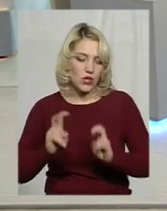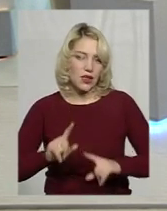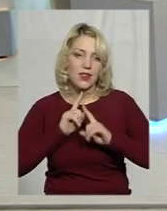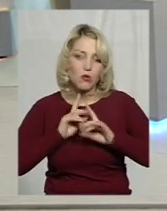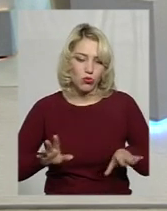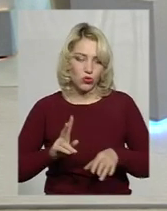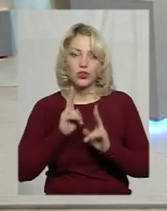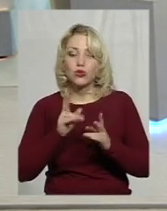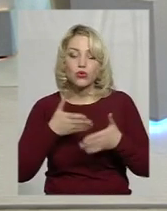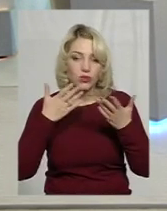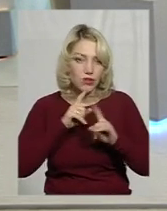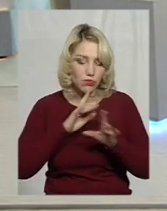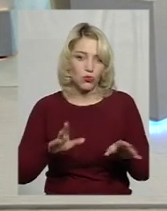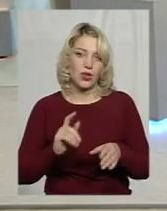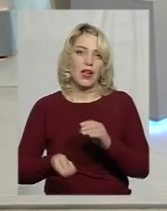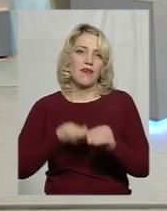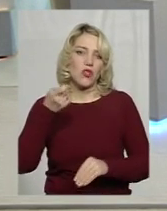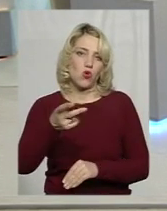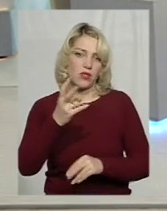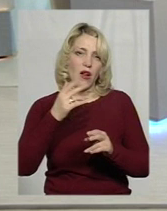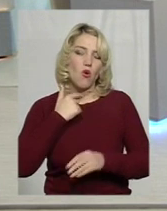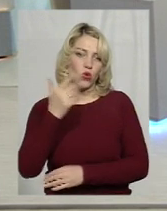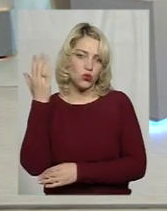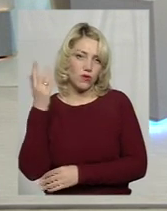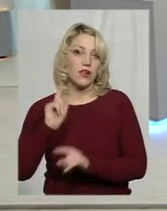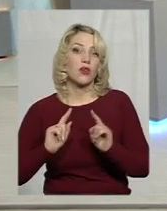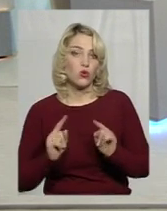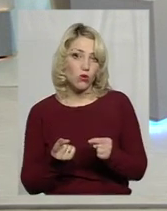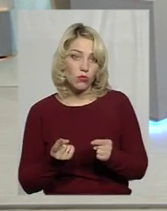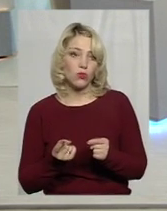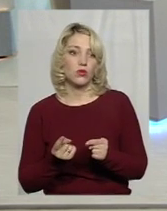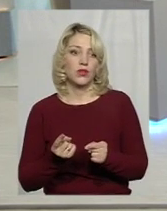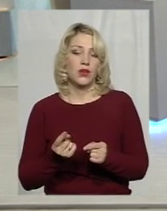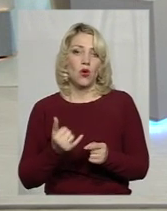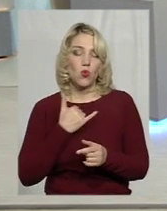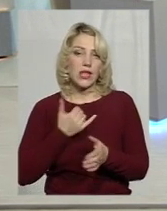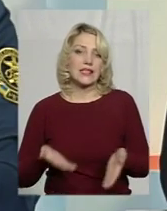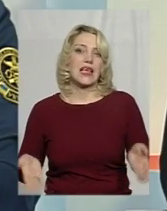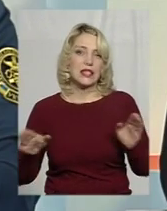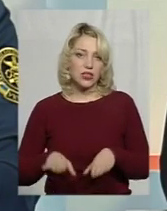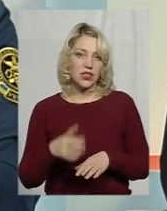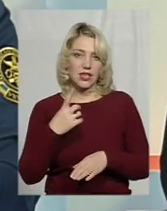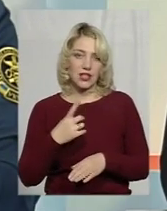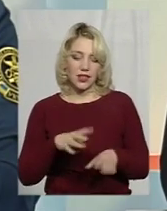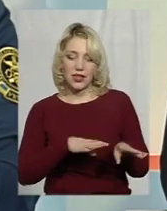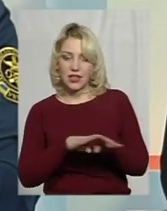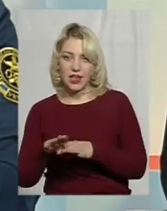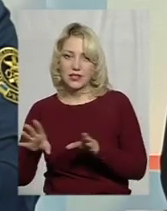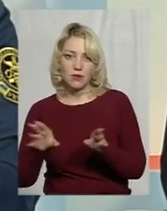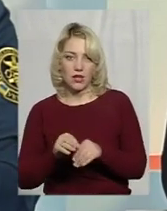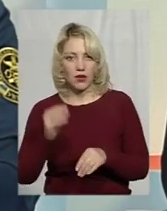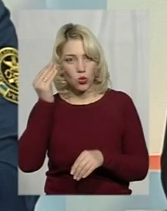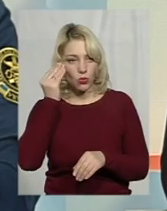ніхто не буде виносити на голосування. І тому в нас залишається єдина спільна думка. Ті